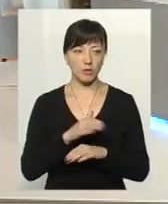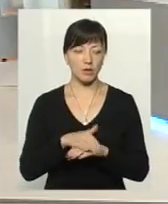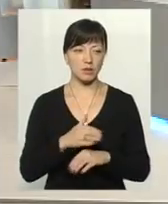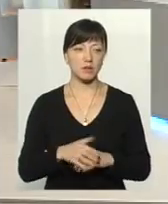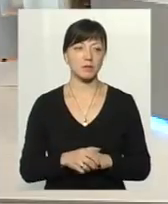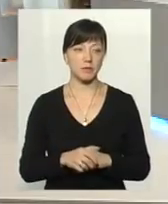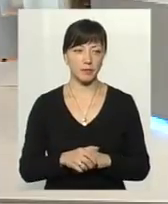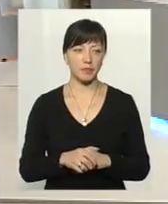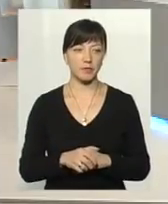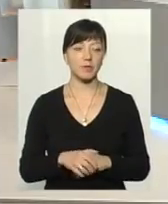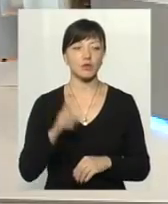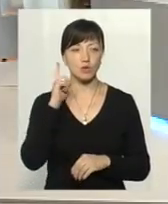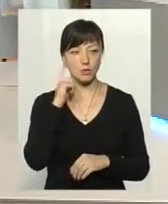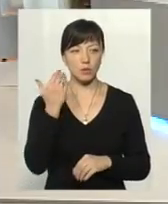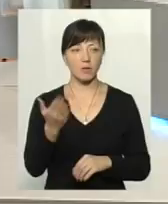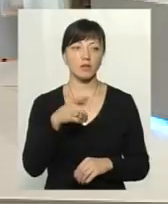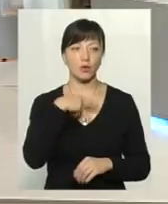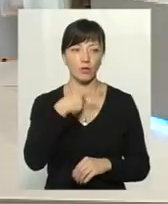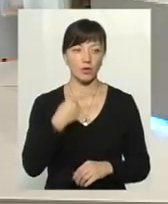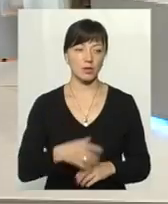Алло. Чуємо вас, говоріть.